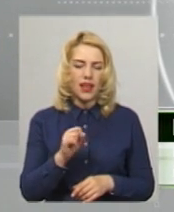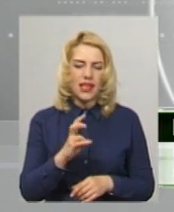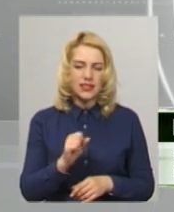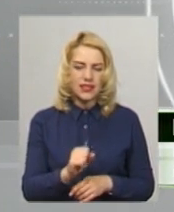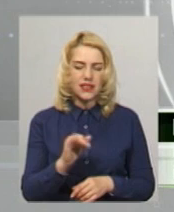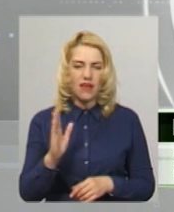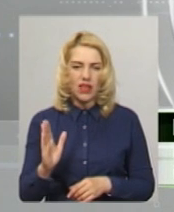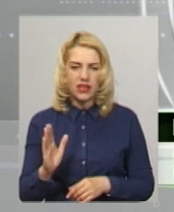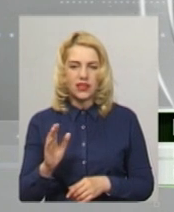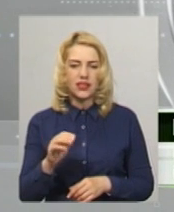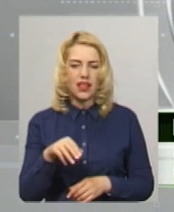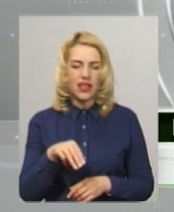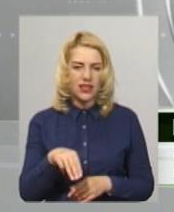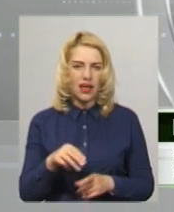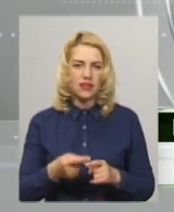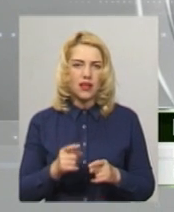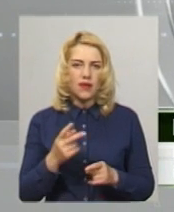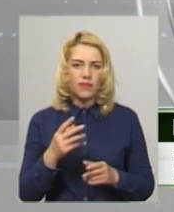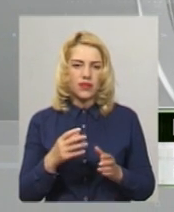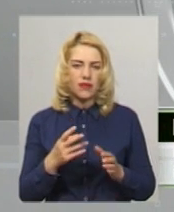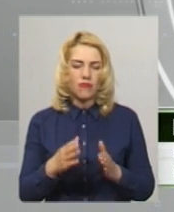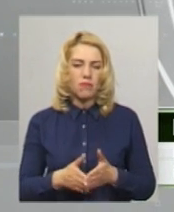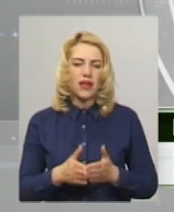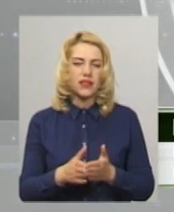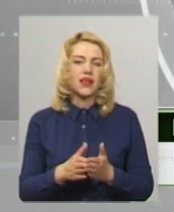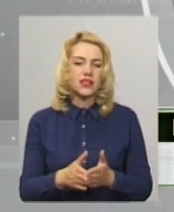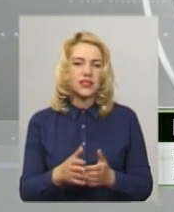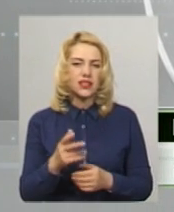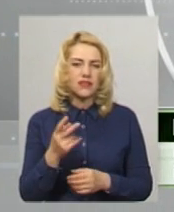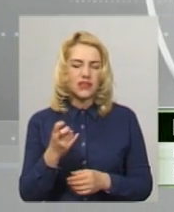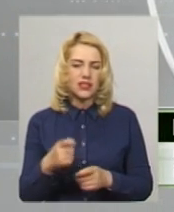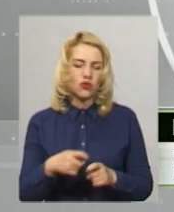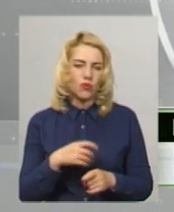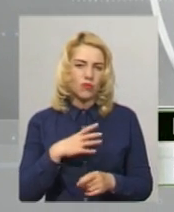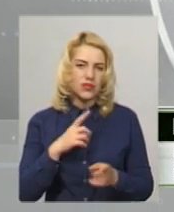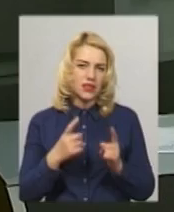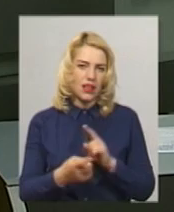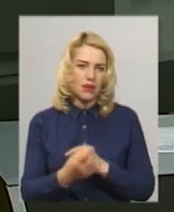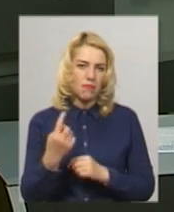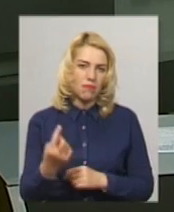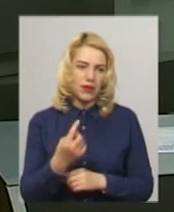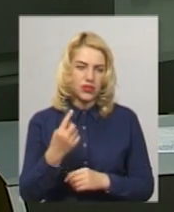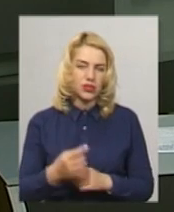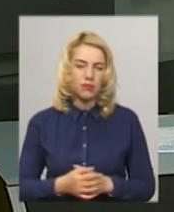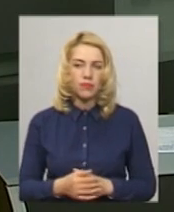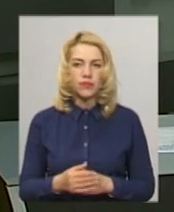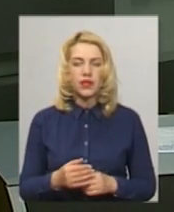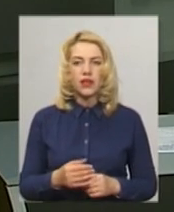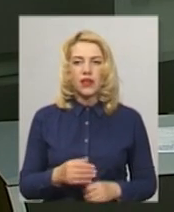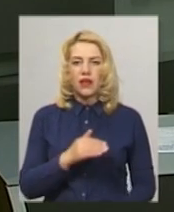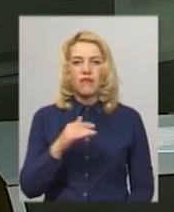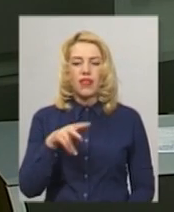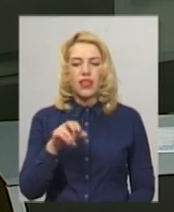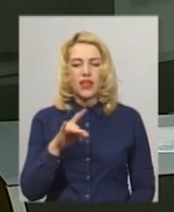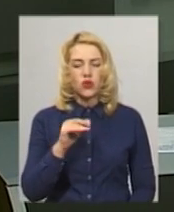Маланчин Тетяна в байдарці двійці на 200 метрів стали першими. Віктор Флерчук